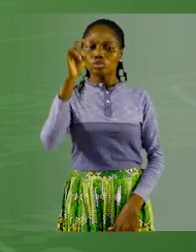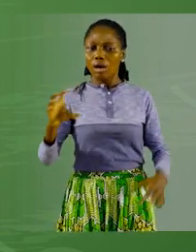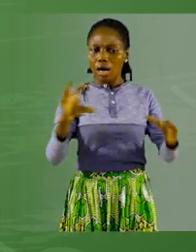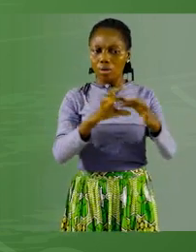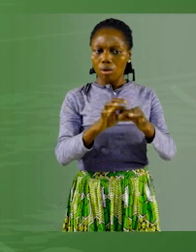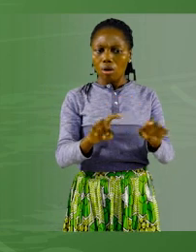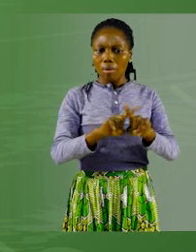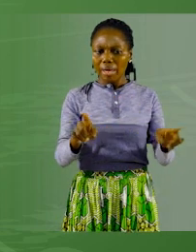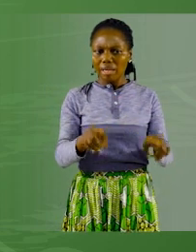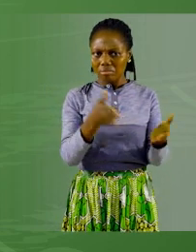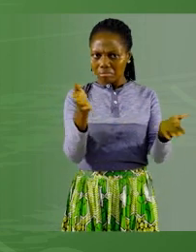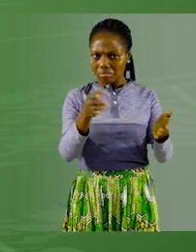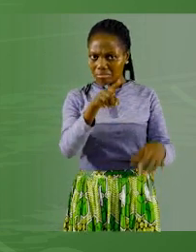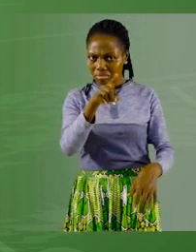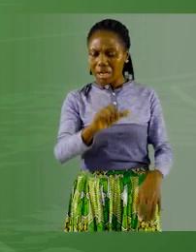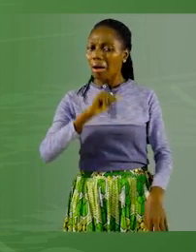pas.